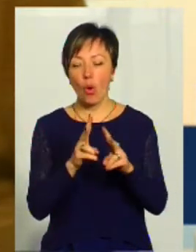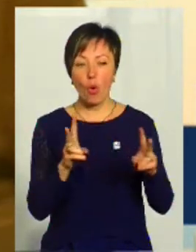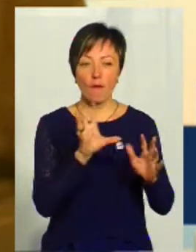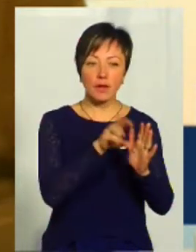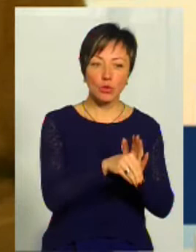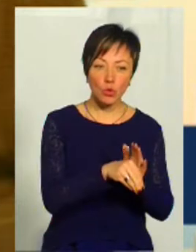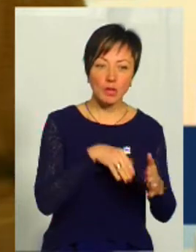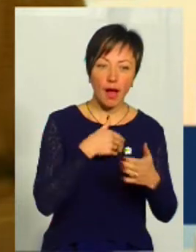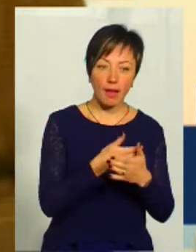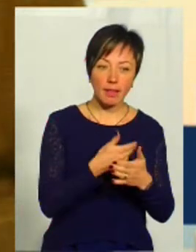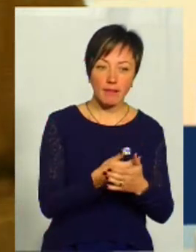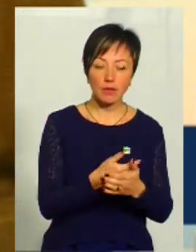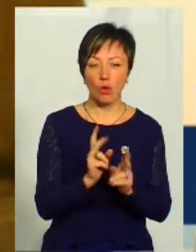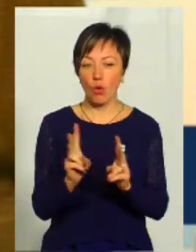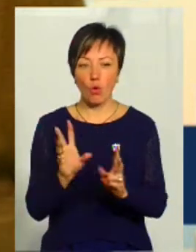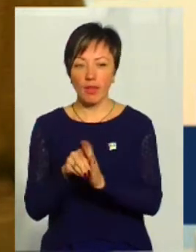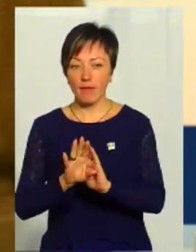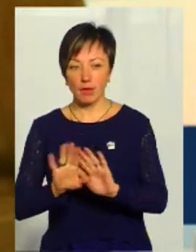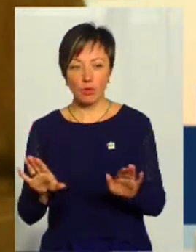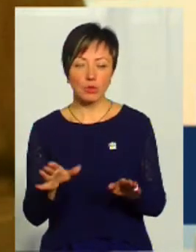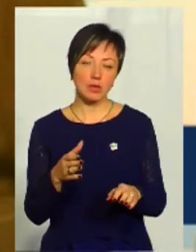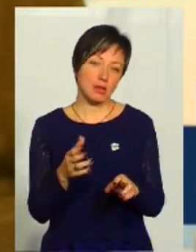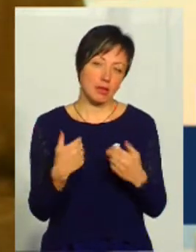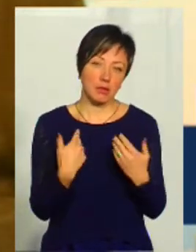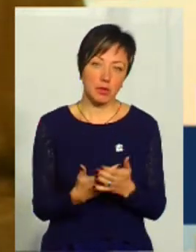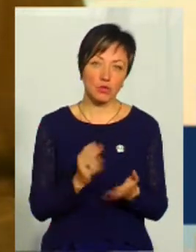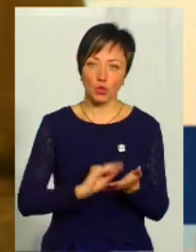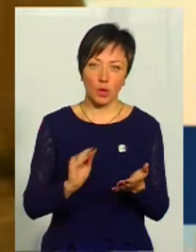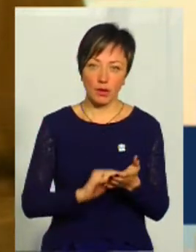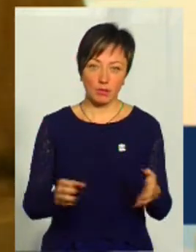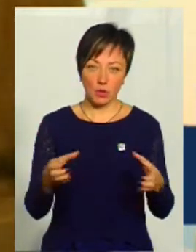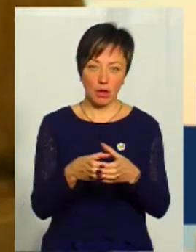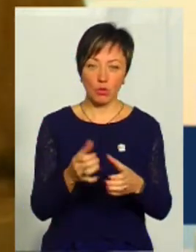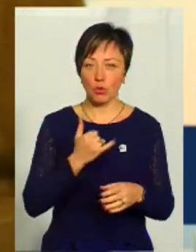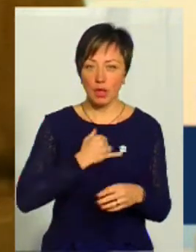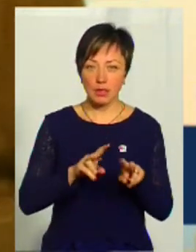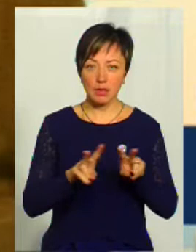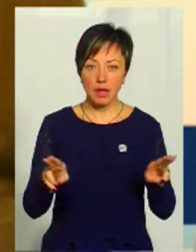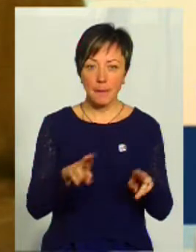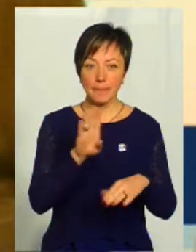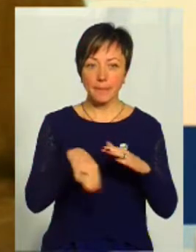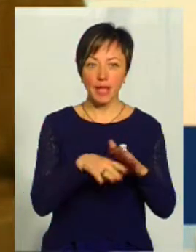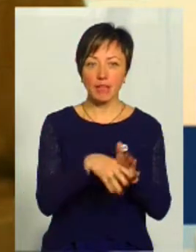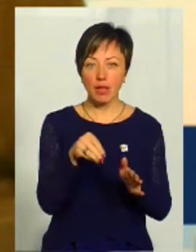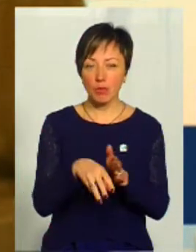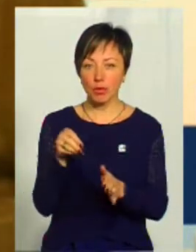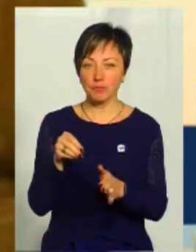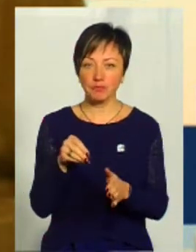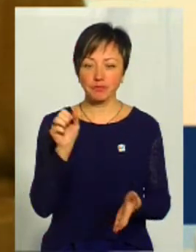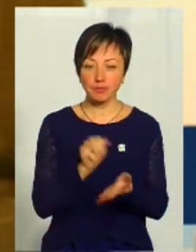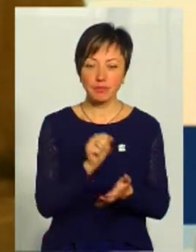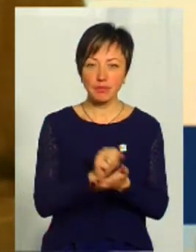відносити до громадських активістів, кого не відносити, принципі, як і, наприклад, в журналістському секторі. В нас так само під вибори, наприклад, штампують